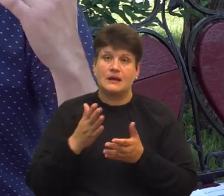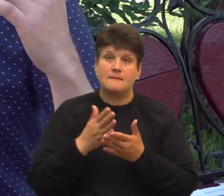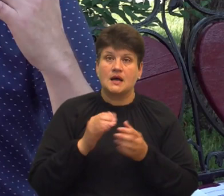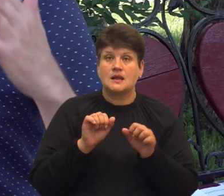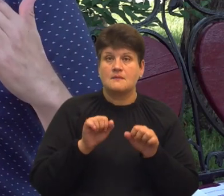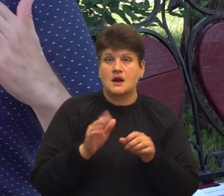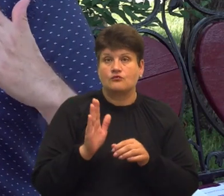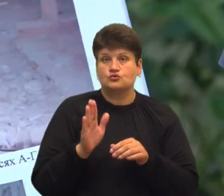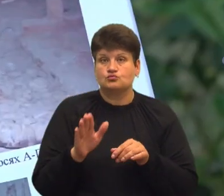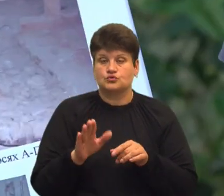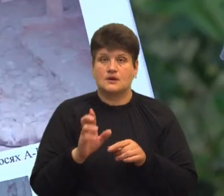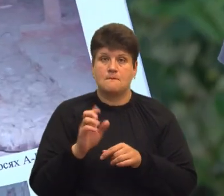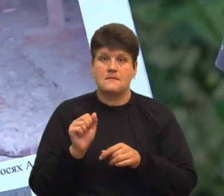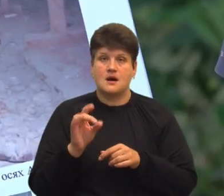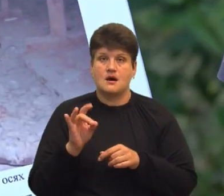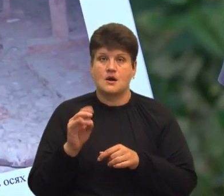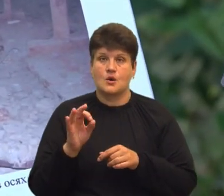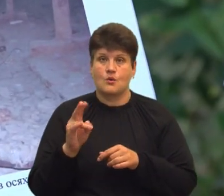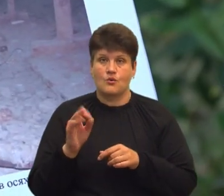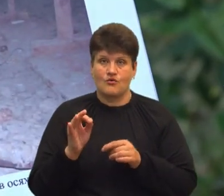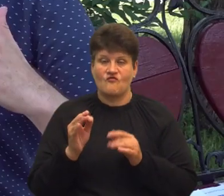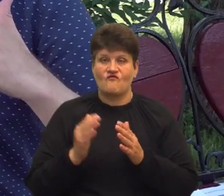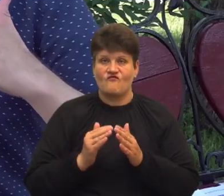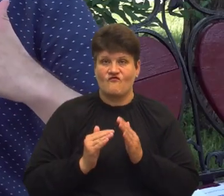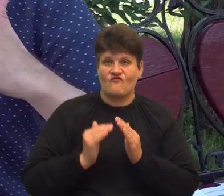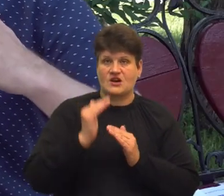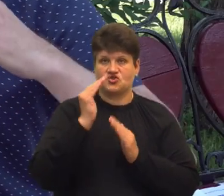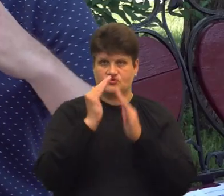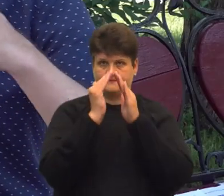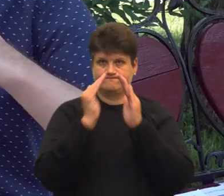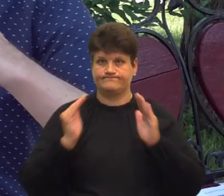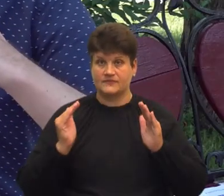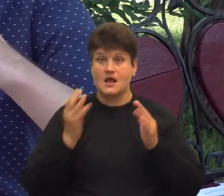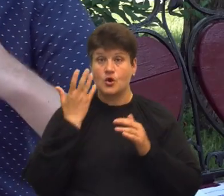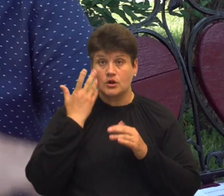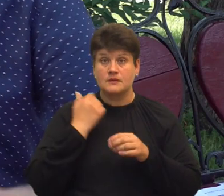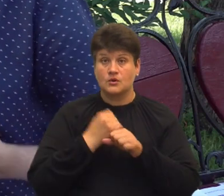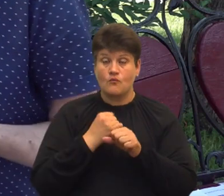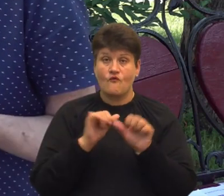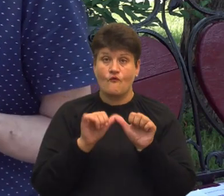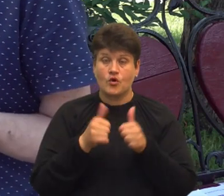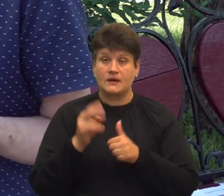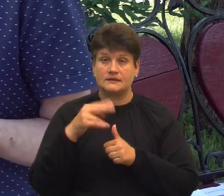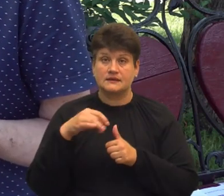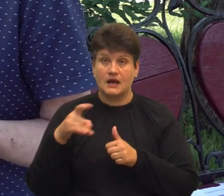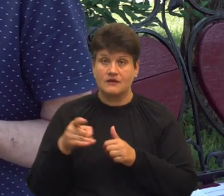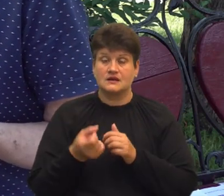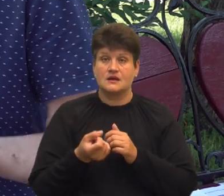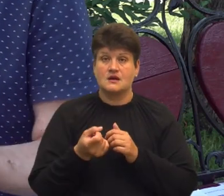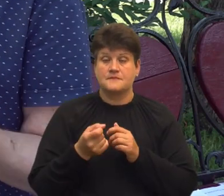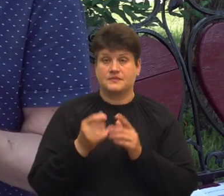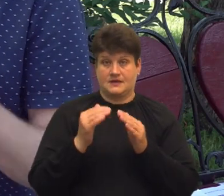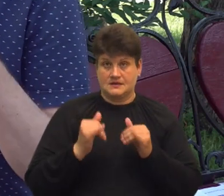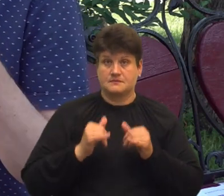бути в бароковому стилі вища, стрімкіш І коли ми відтворюємо форму даху, збільшуємо, відповідно в нас з'являється простір,